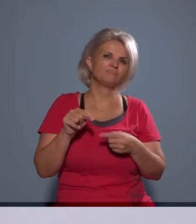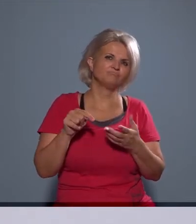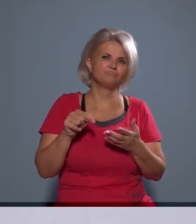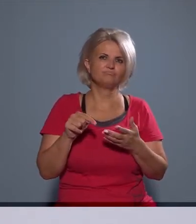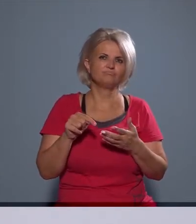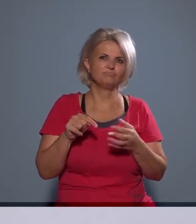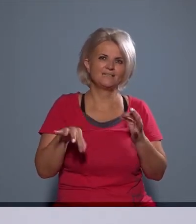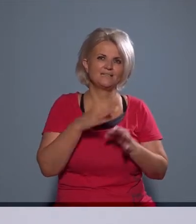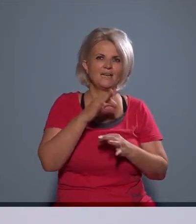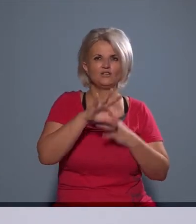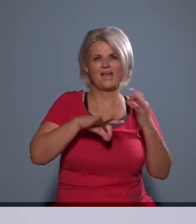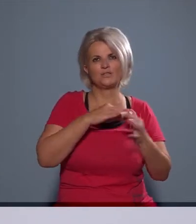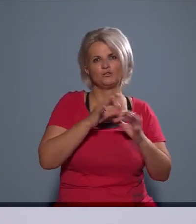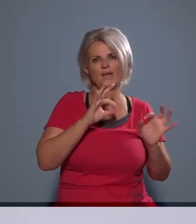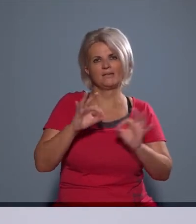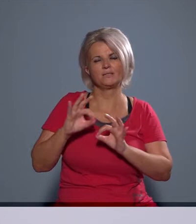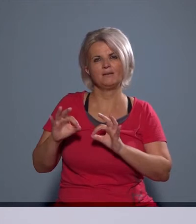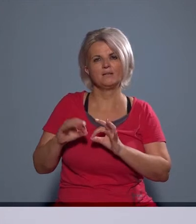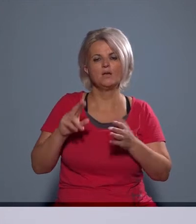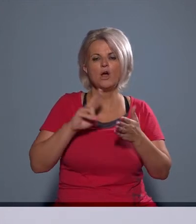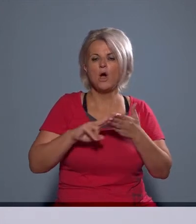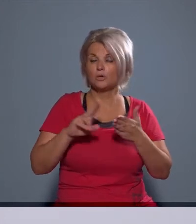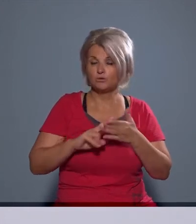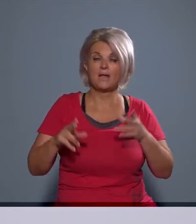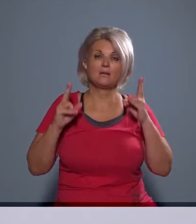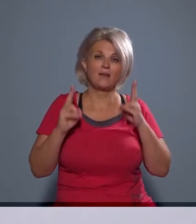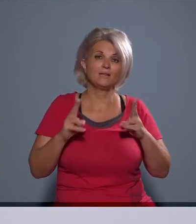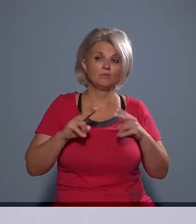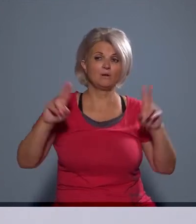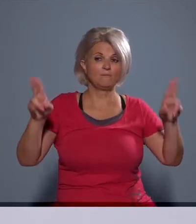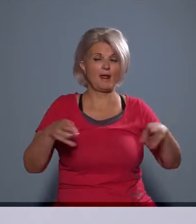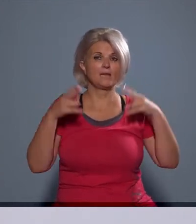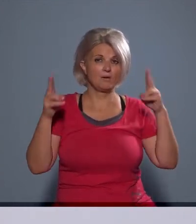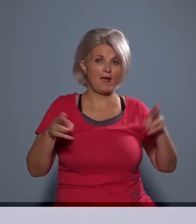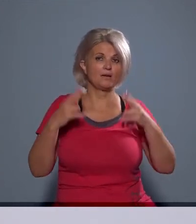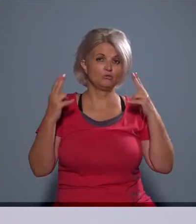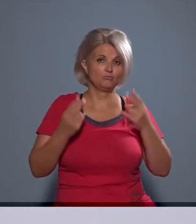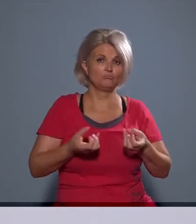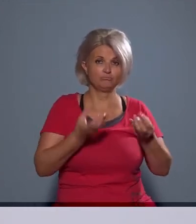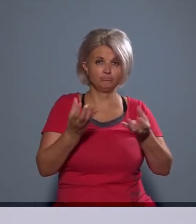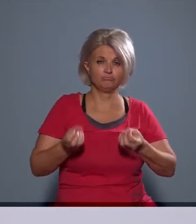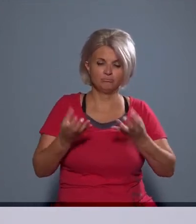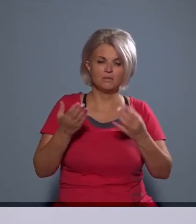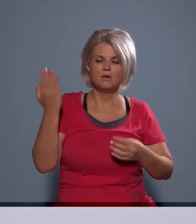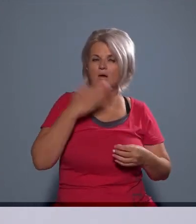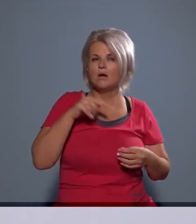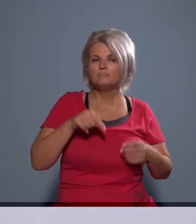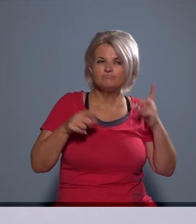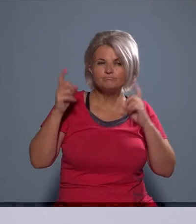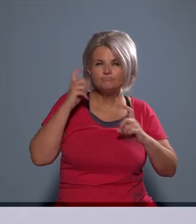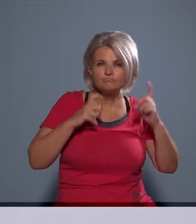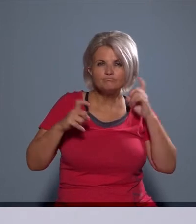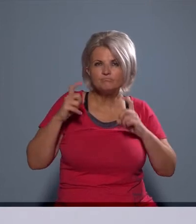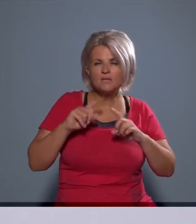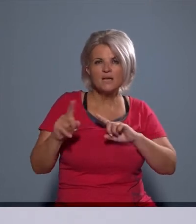a zen és táncos rendezvények, viszont a hatóságnak ilyenkor is lehetősége a felhívást intézni, hogyha azt